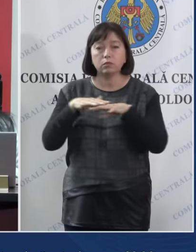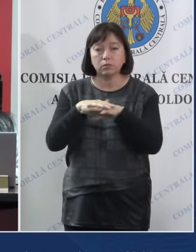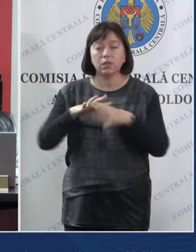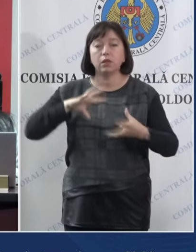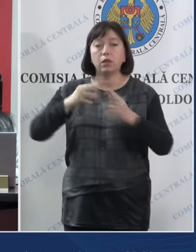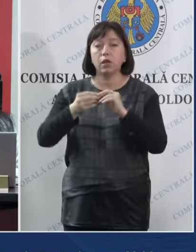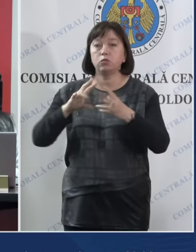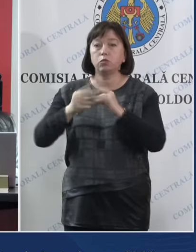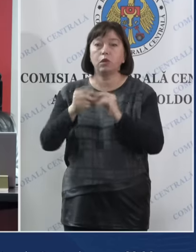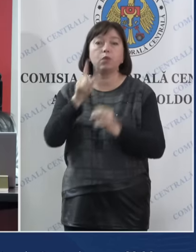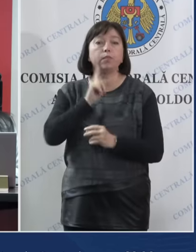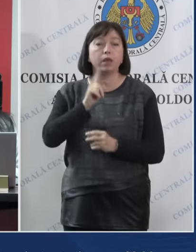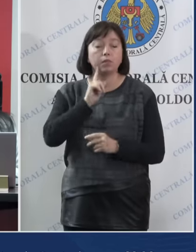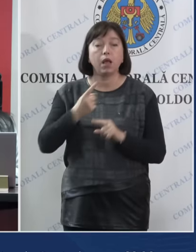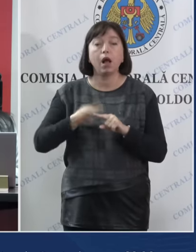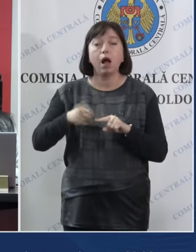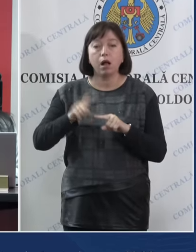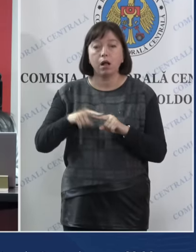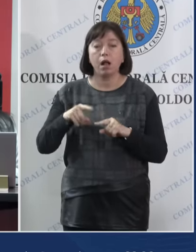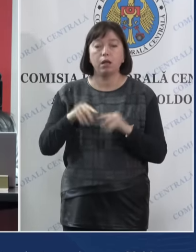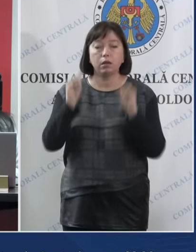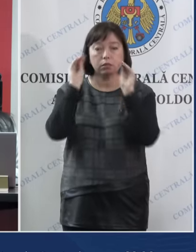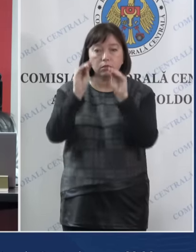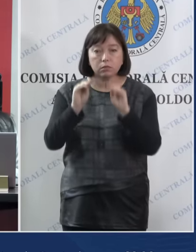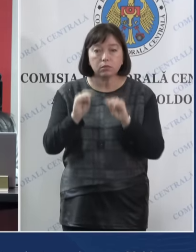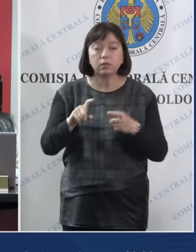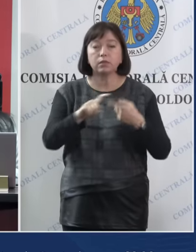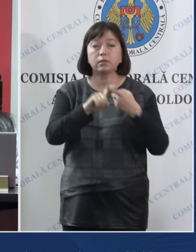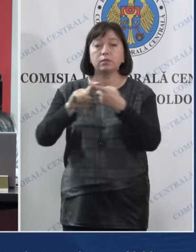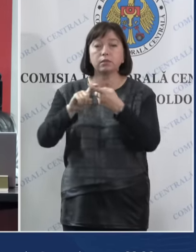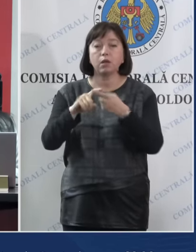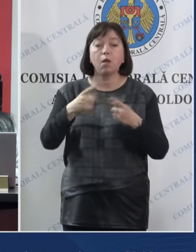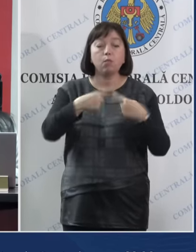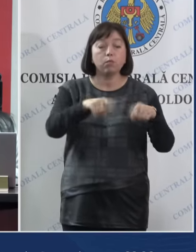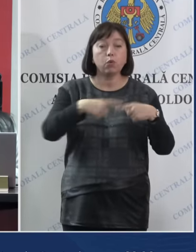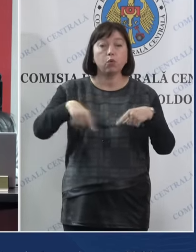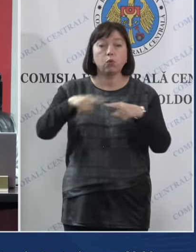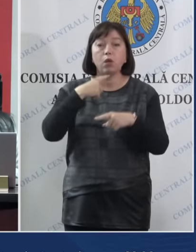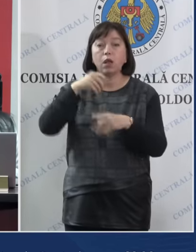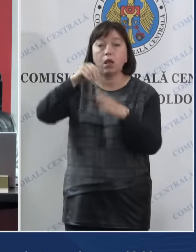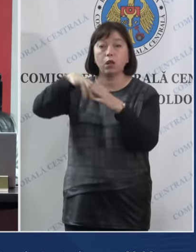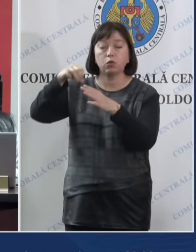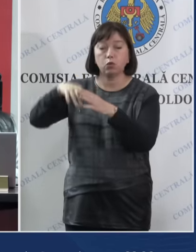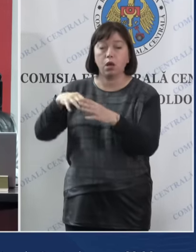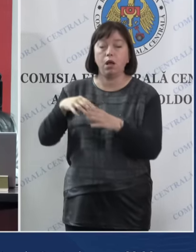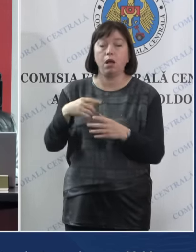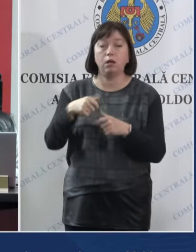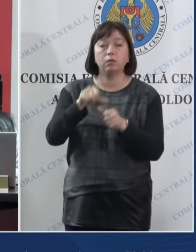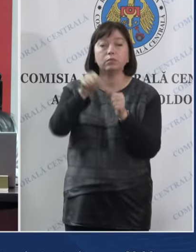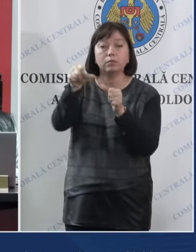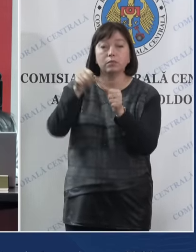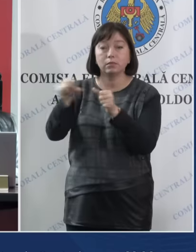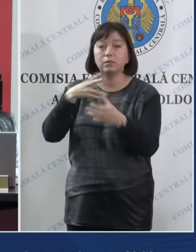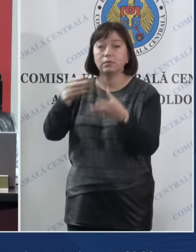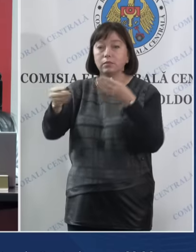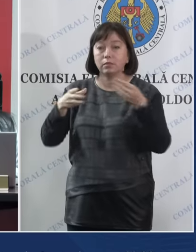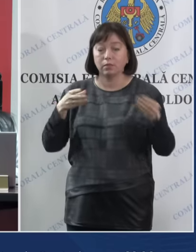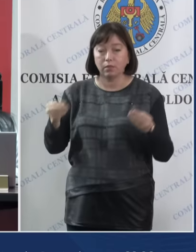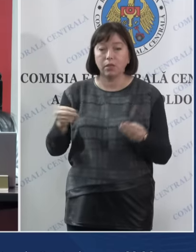preliminare, care se actualizează pe măsură ce birourile electorale ale secțiilor de votare